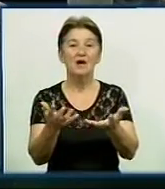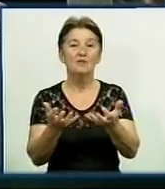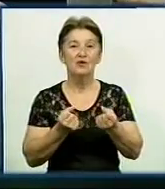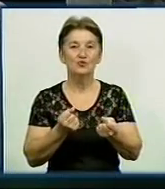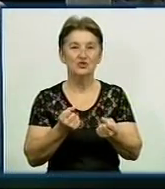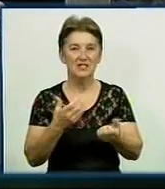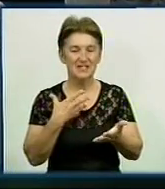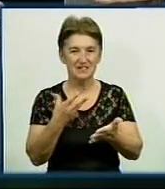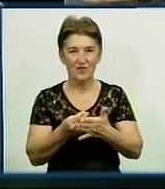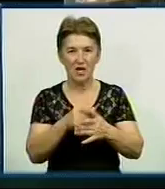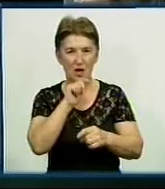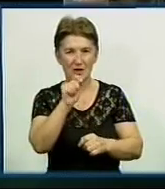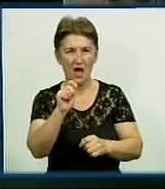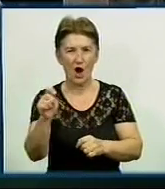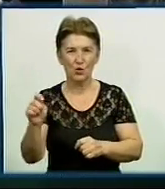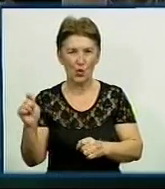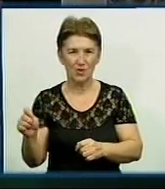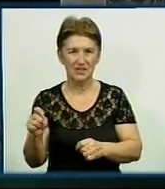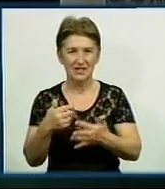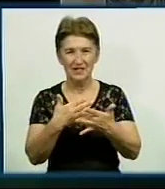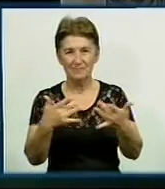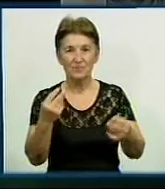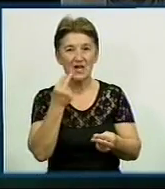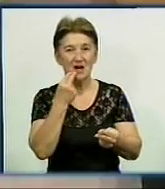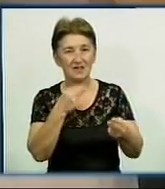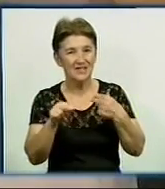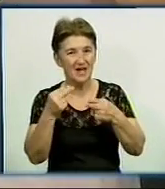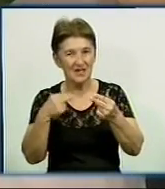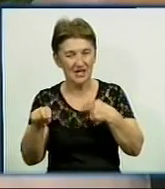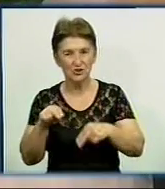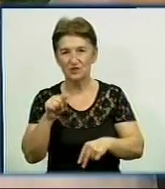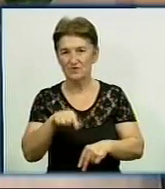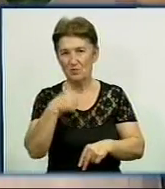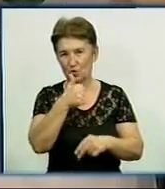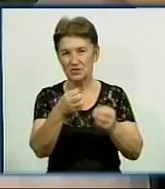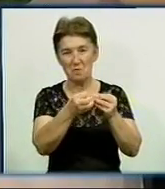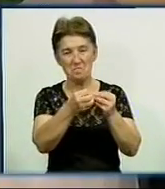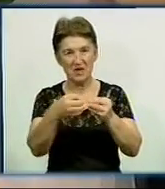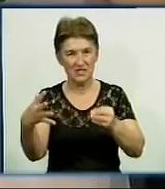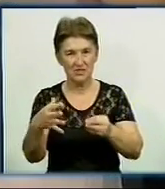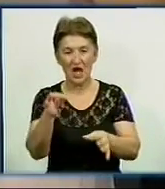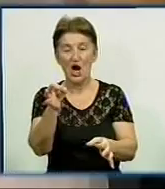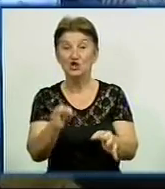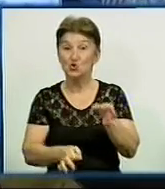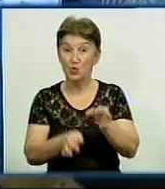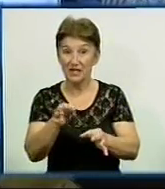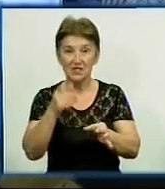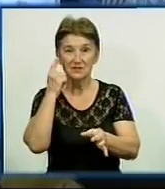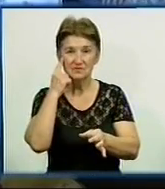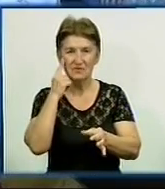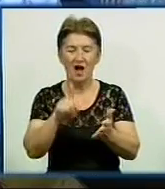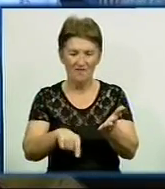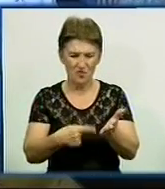краєзнавці, рятувальники та соціальні працівники. Найкращих знаменчан цього року – 15. Журі вважає, їх у місті